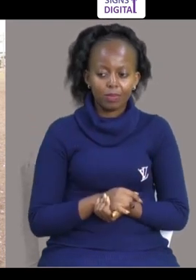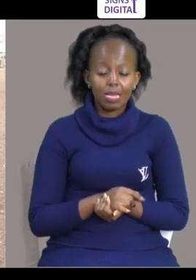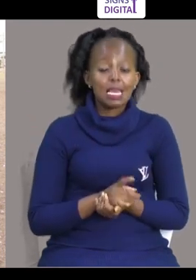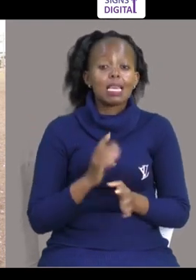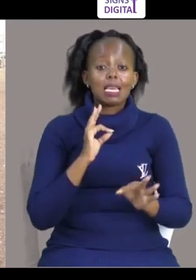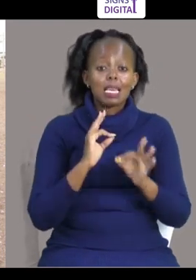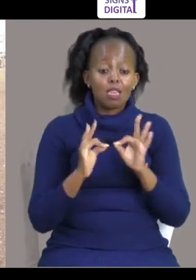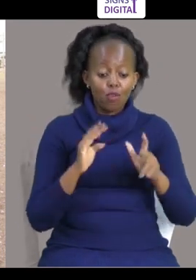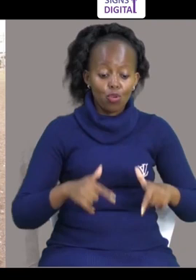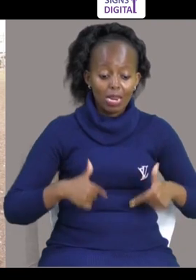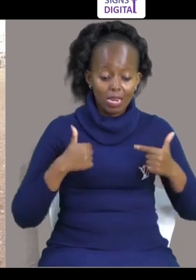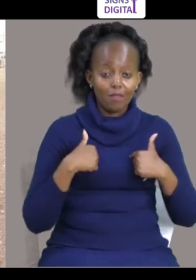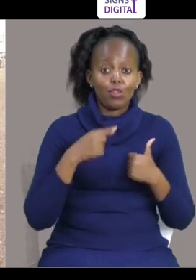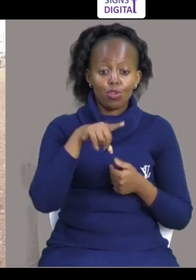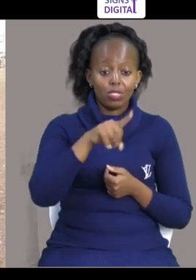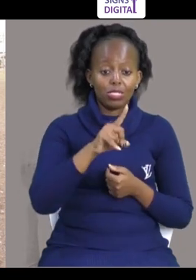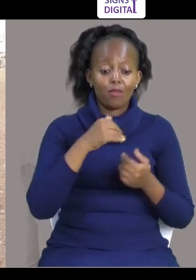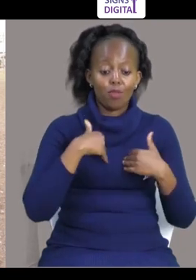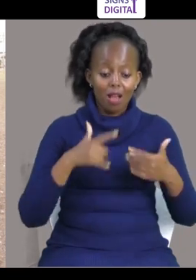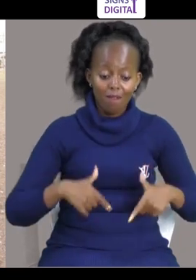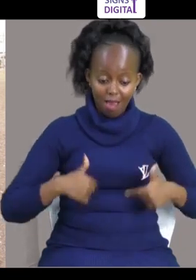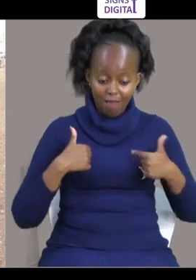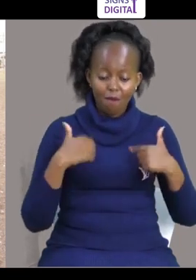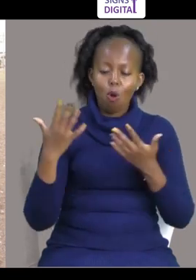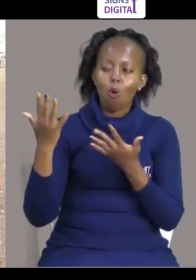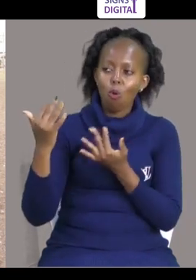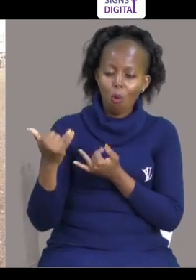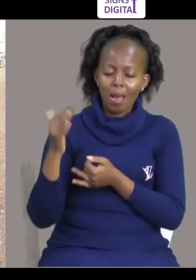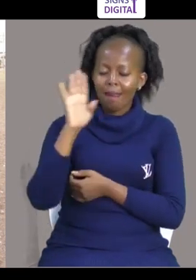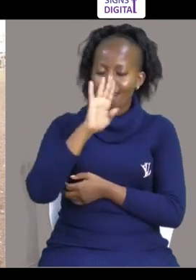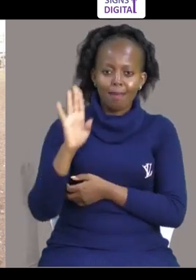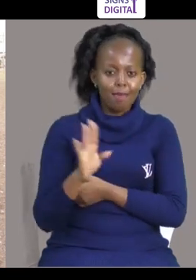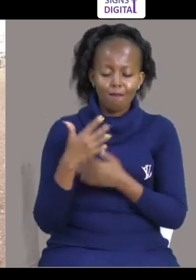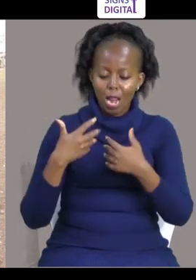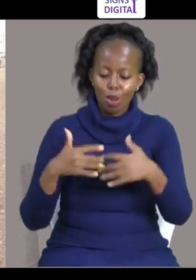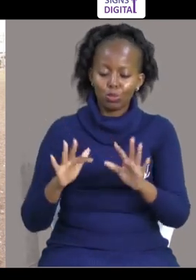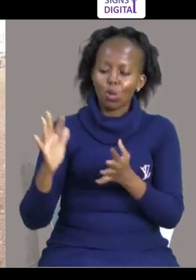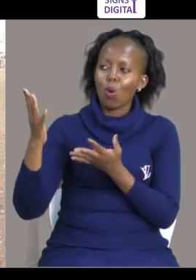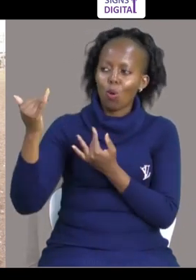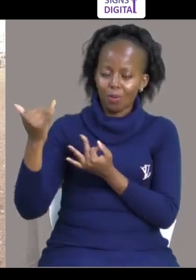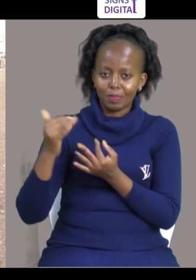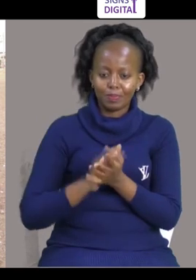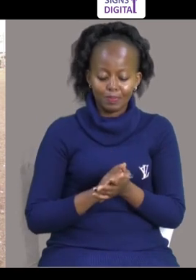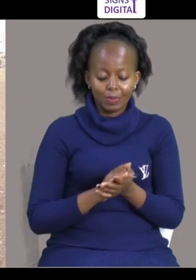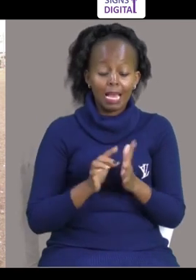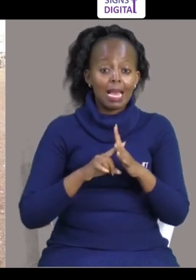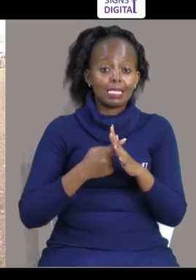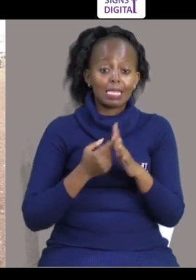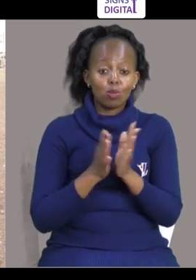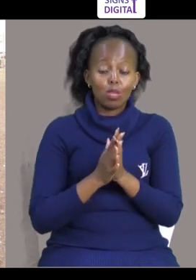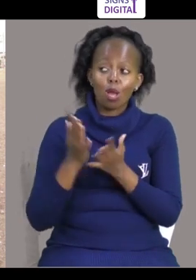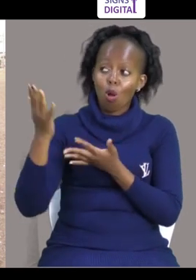If you are living Weu kona uhai Hope Never Lose Hope